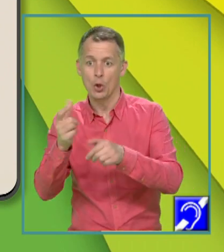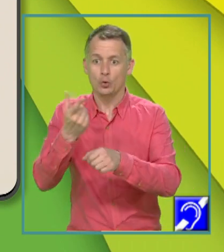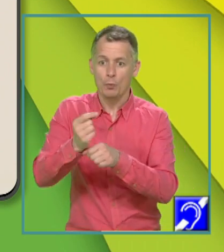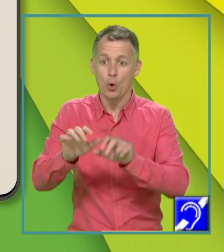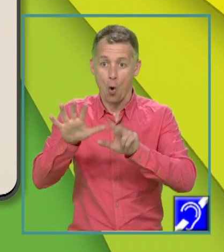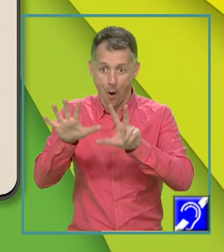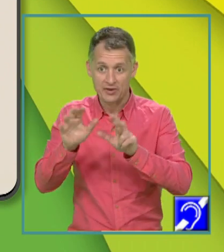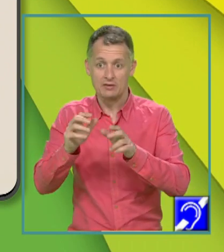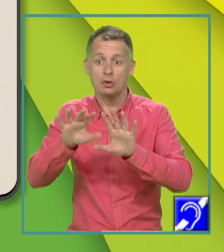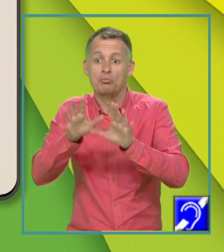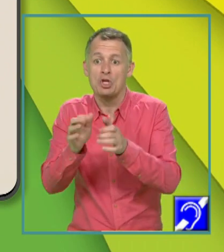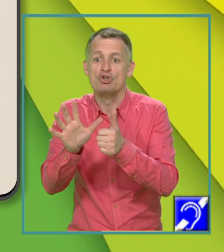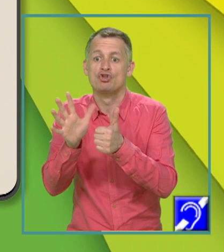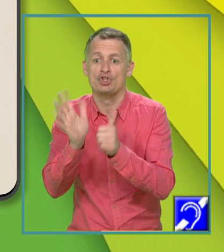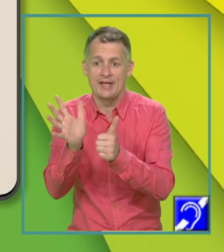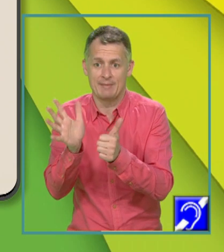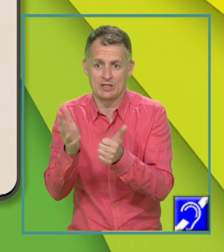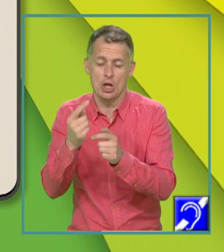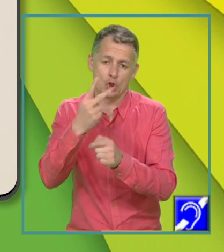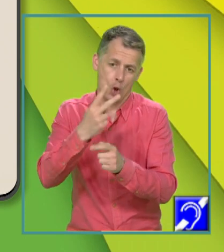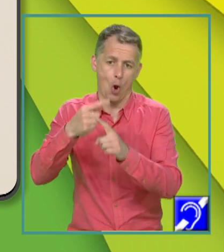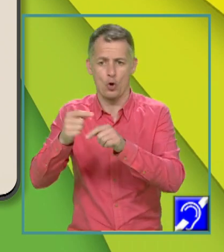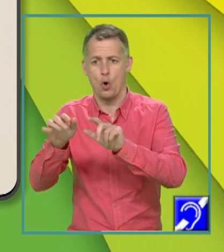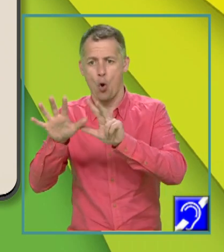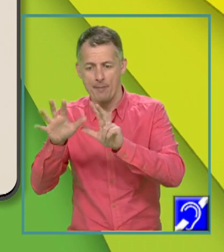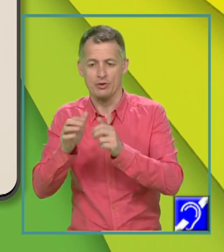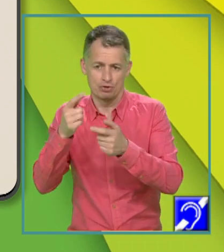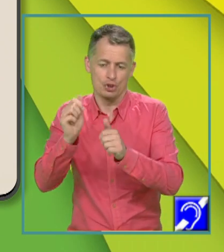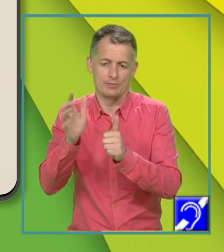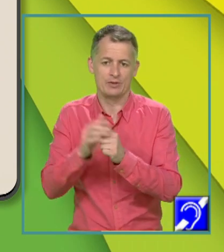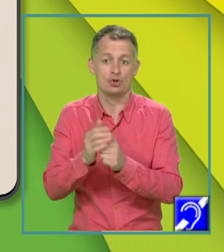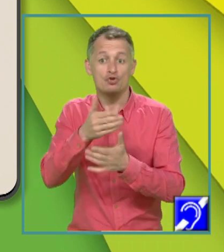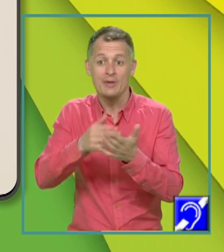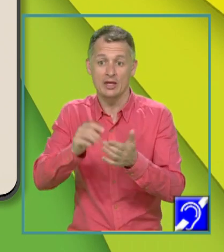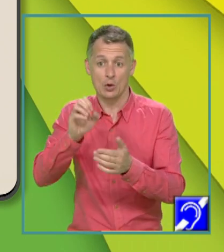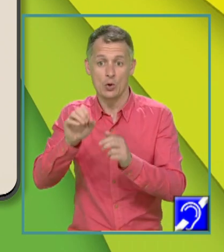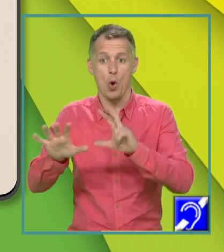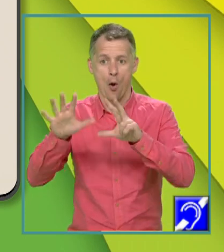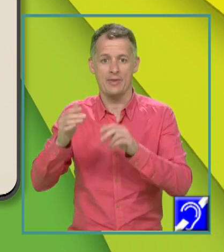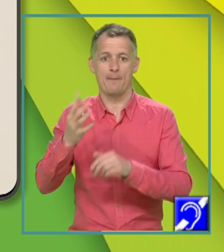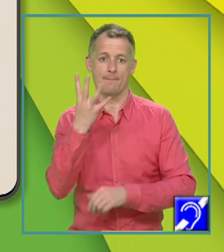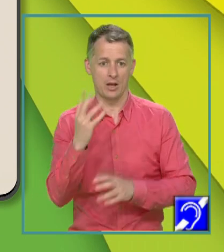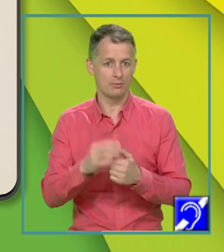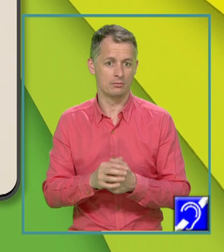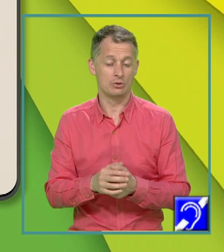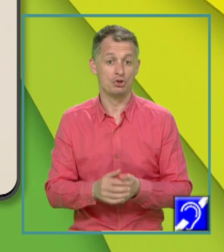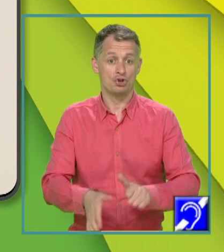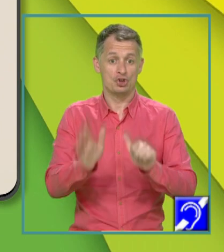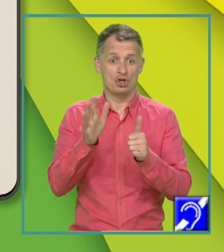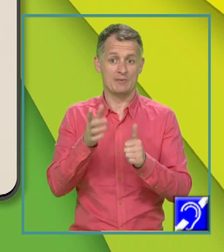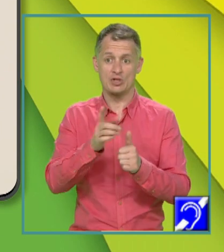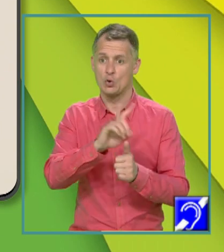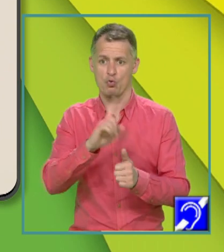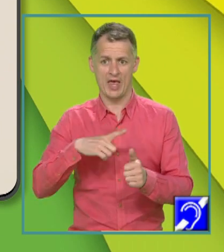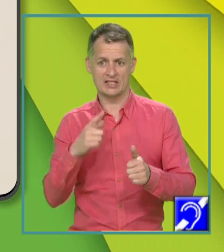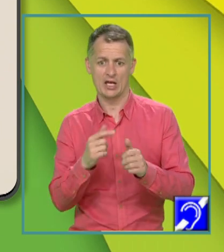16, deci 2 ori 8, 16, jumătatea lui 8 este 4, 16 nu este cu 6